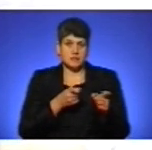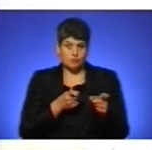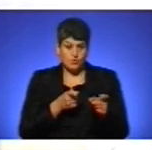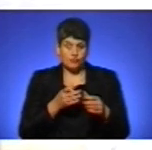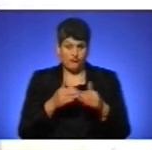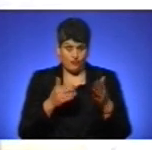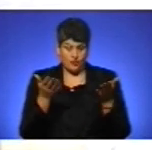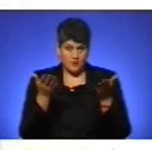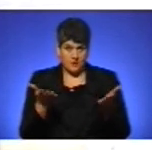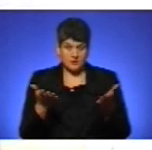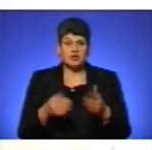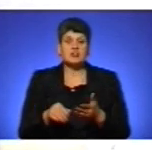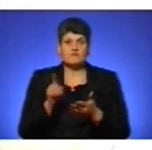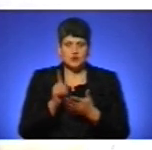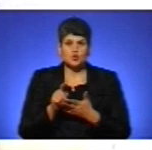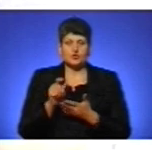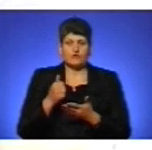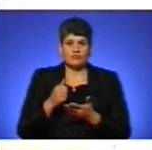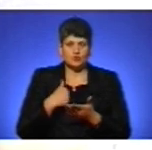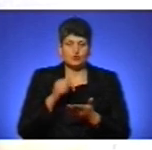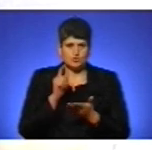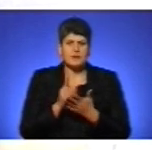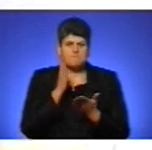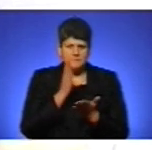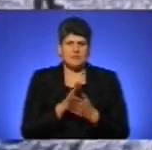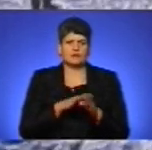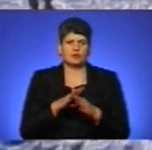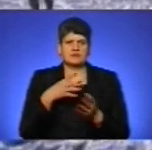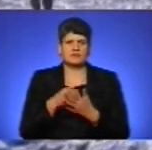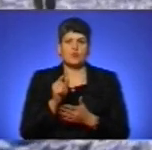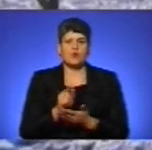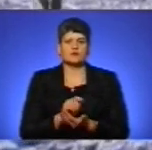і військовозобов'язаний має виконувати свій обов'язок.